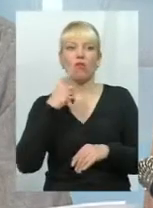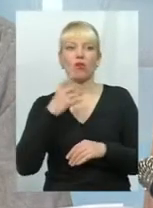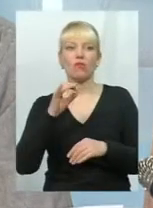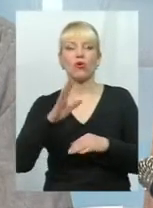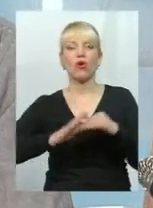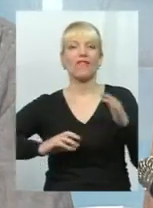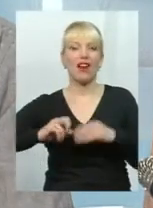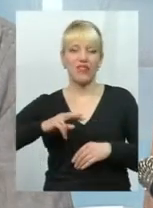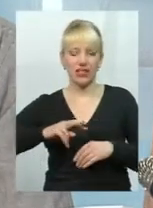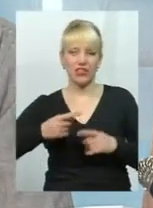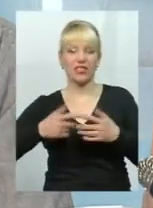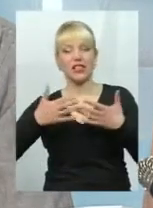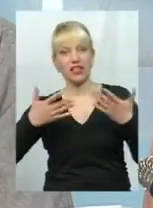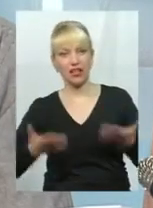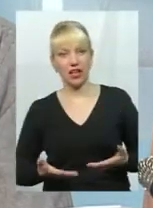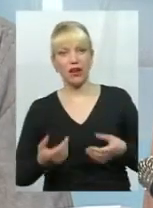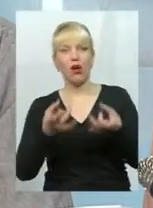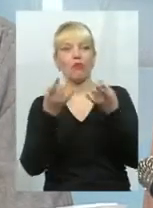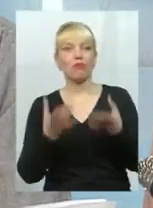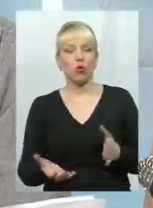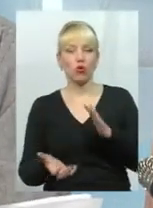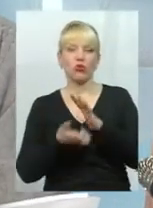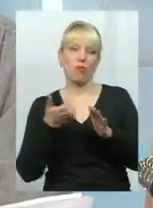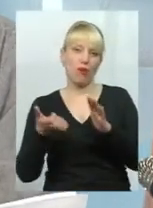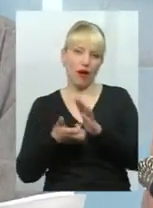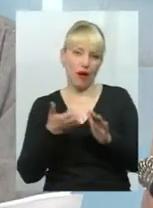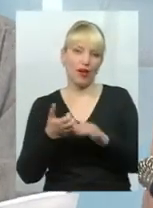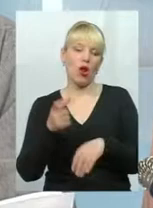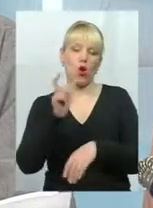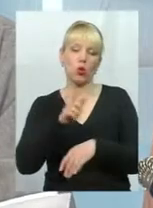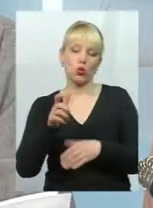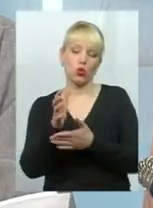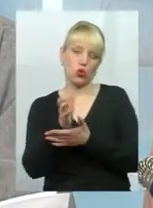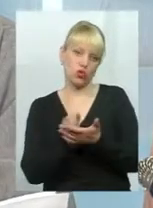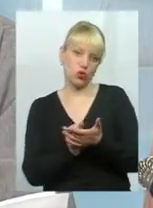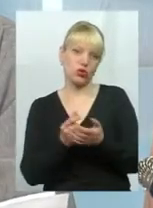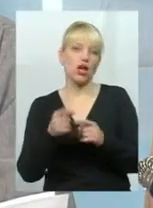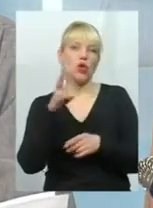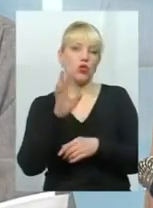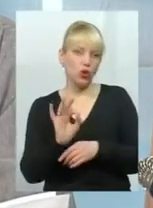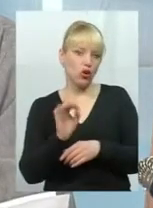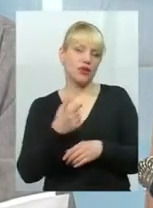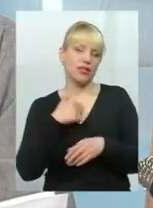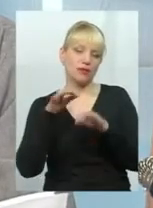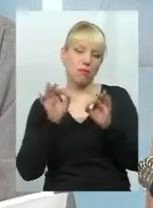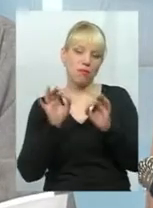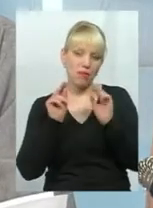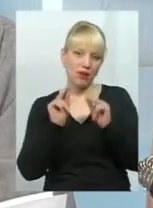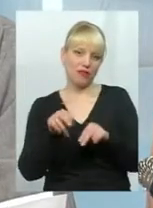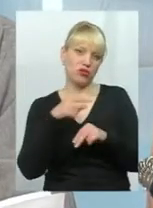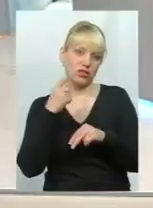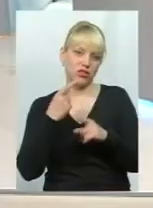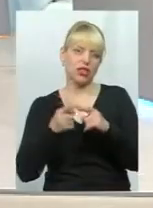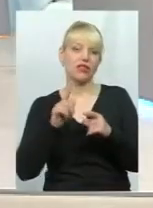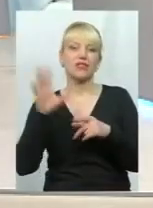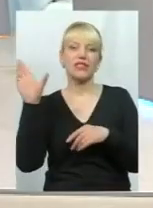кваліфікаційного і так далі. Просто брак людського ресурсу. Але насправді, я вам хочу сказати, знову ж таки, все впирається